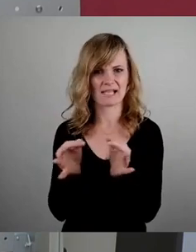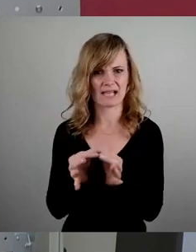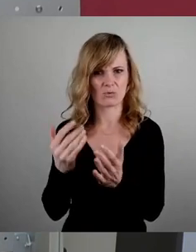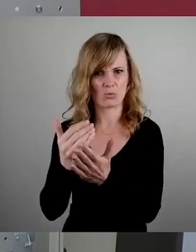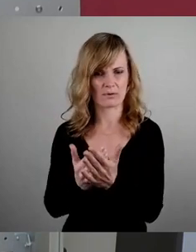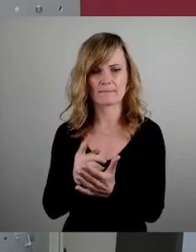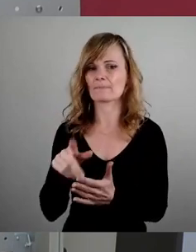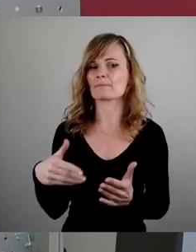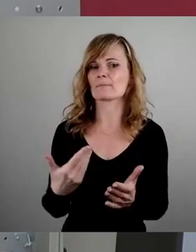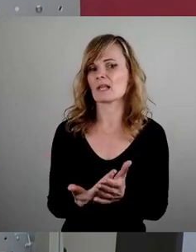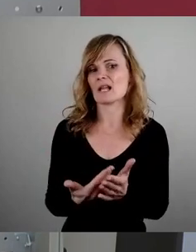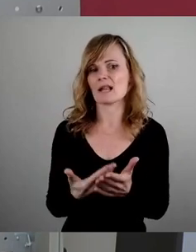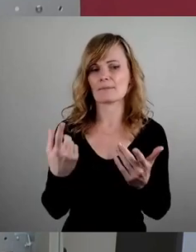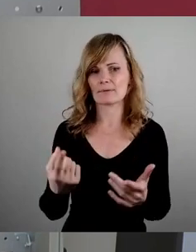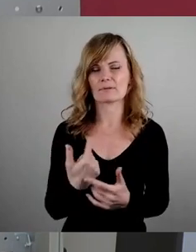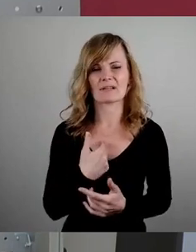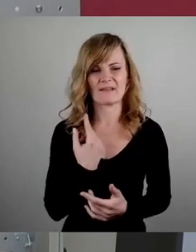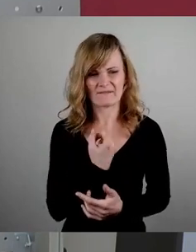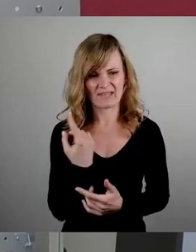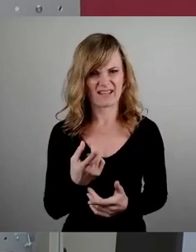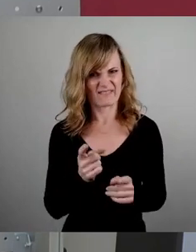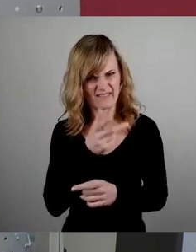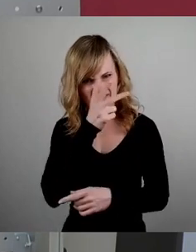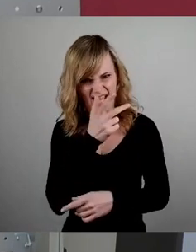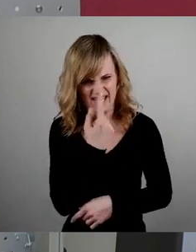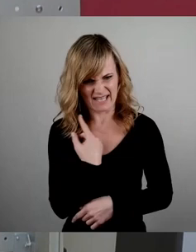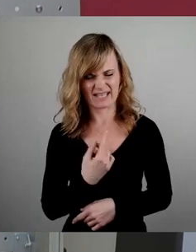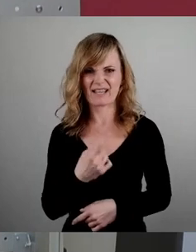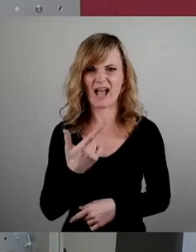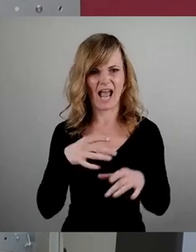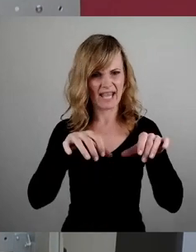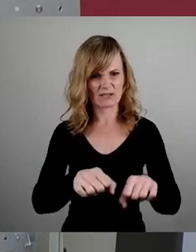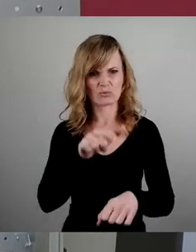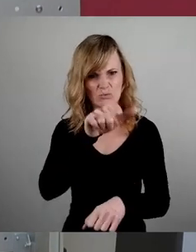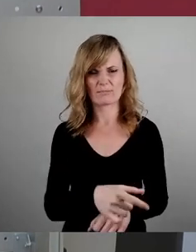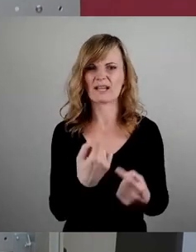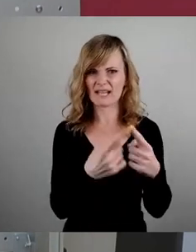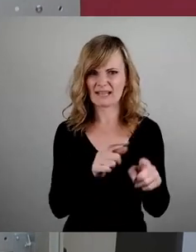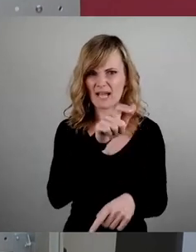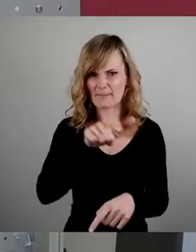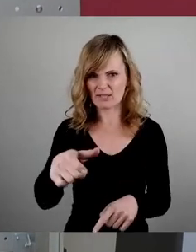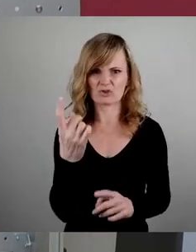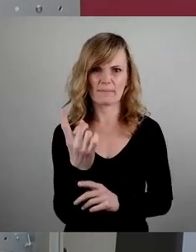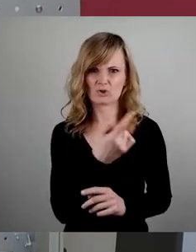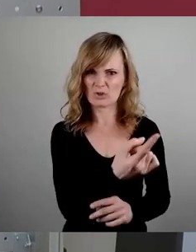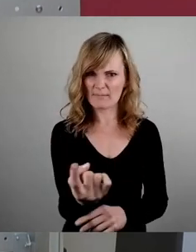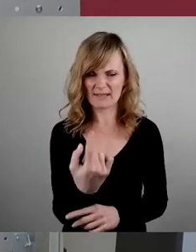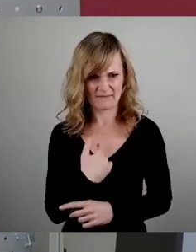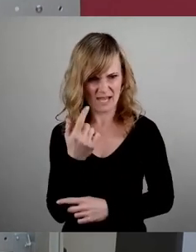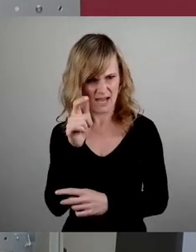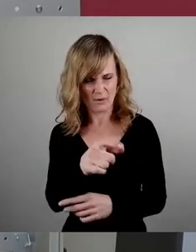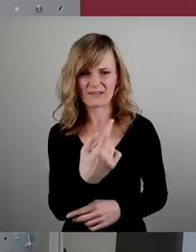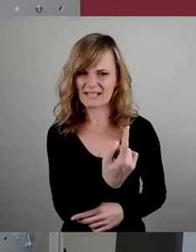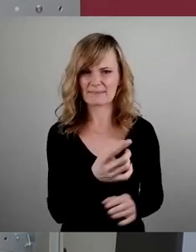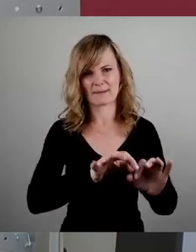Und letztendlich ertreisten wir uns hier über das Eigentum von Menschen zu bestimmen, Menschen, die selbst eigentlich am besten wissen, wie sie ihren Grund